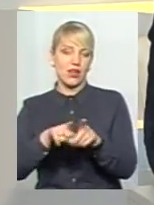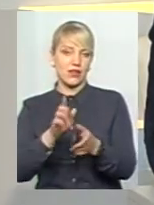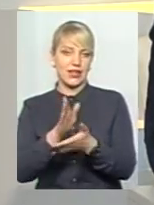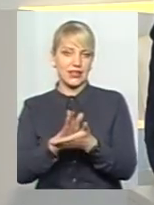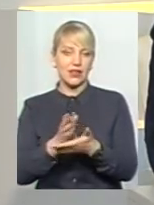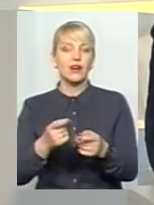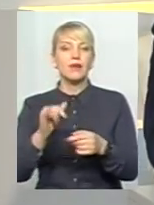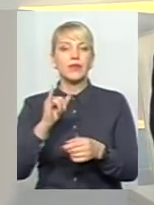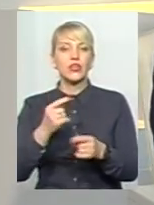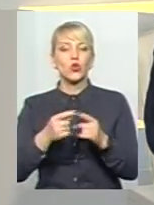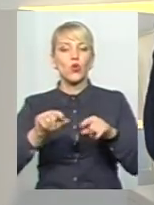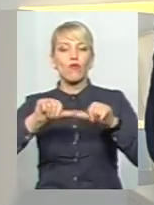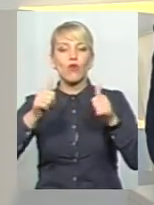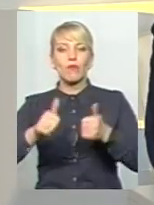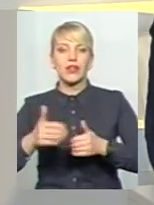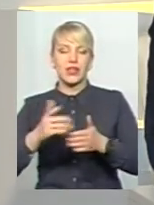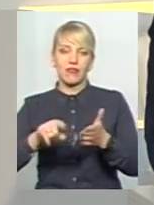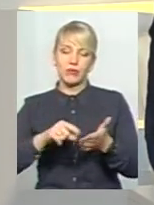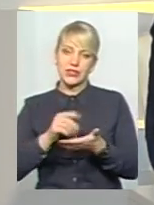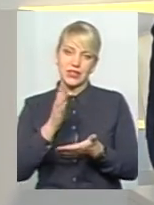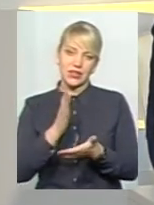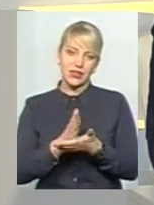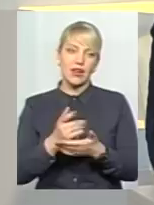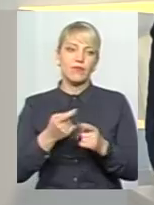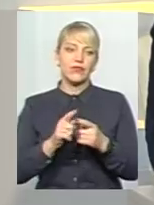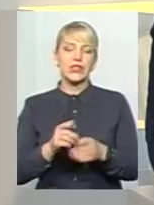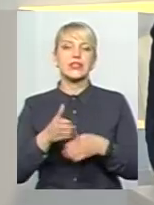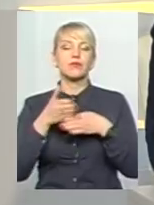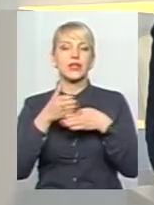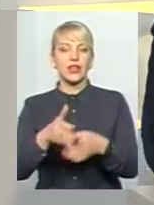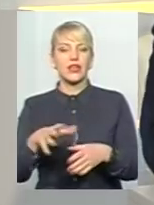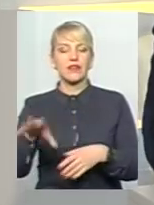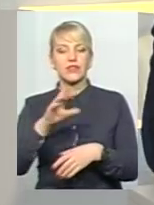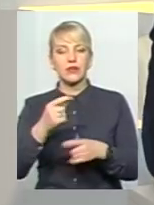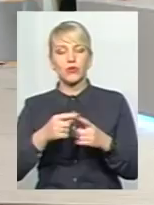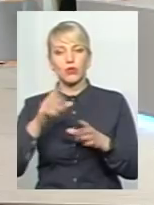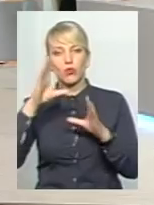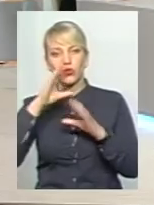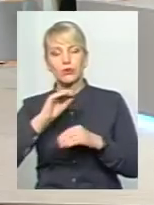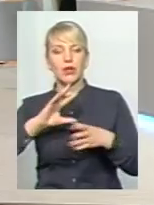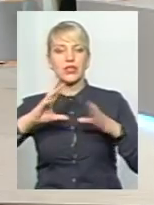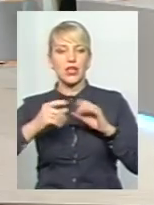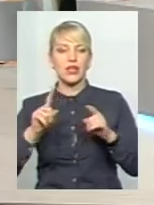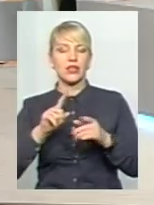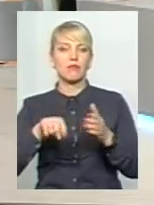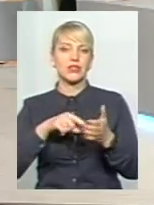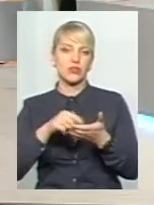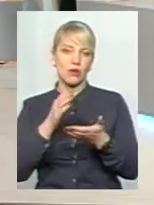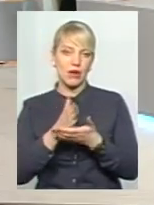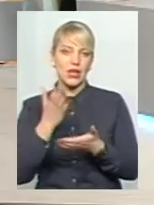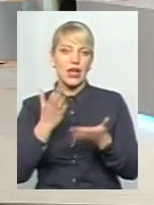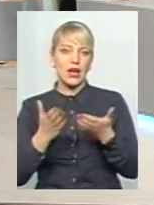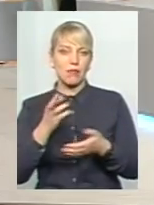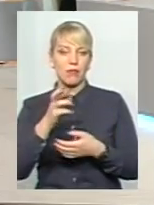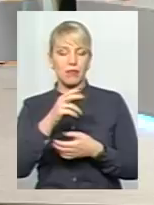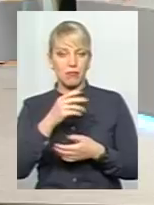І той формат, який в місті є, на мою думку, він сприяє усім тим успіхам і результатам, які сьогодні місто має. Якби ми в міській